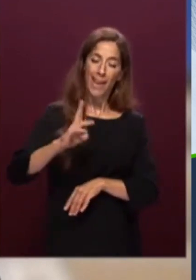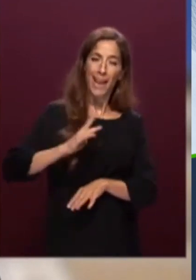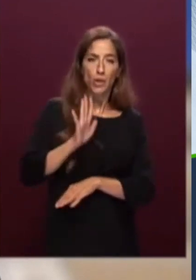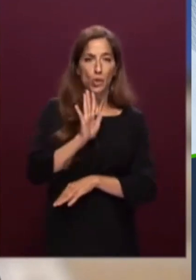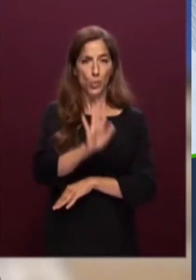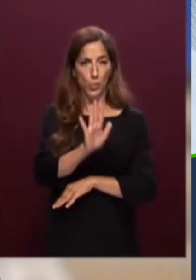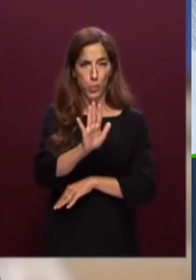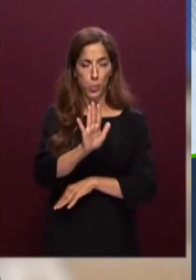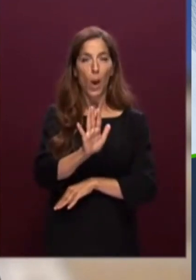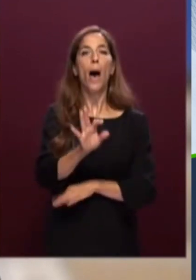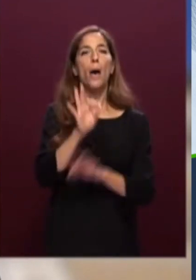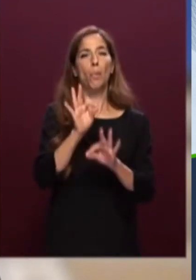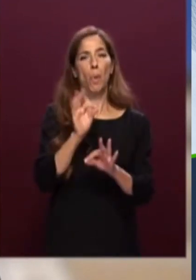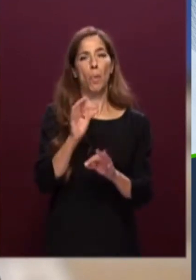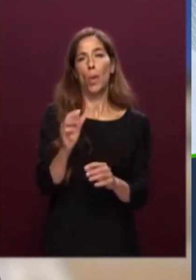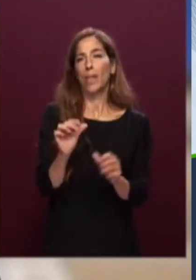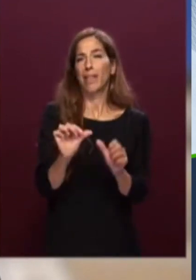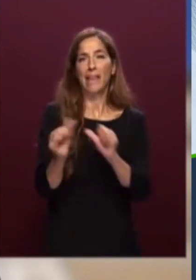diversità